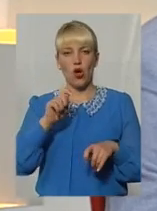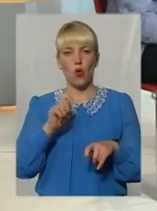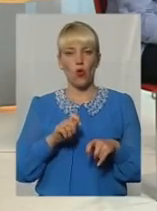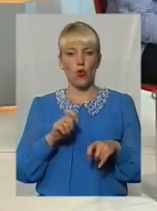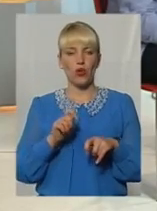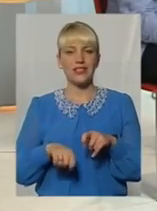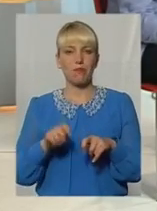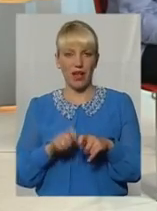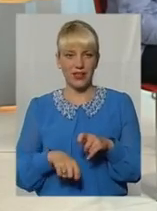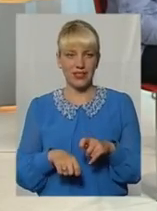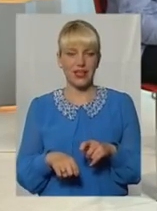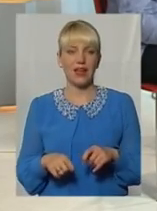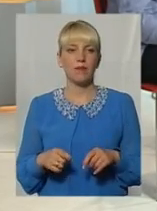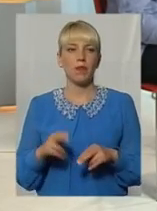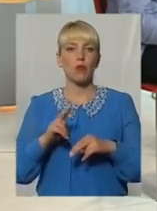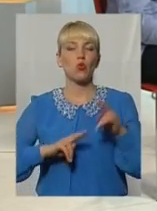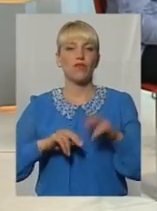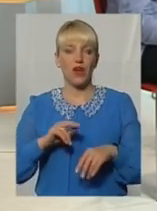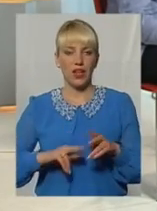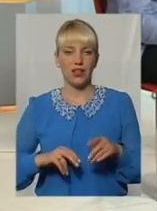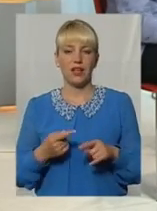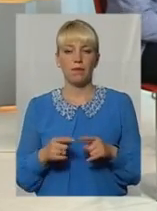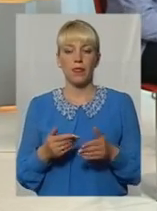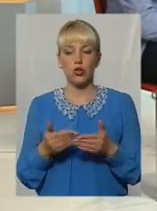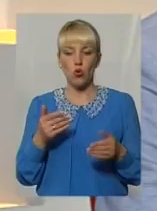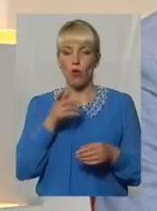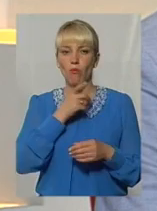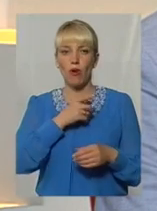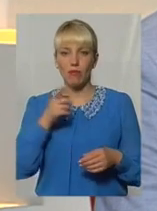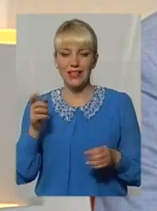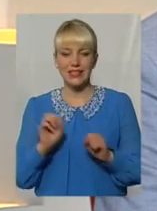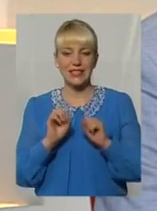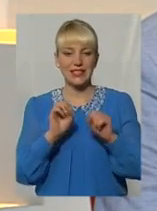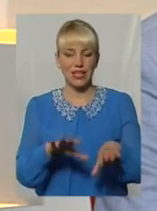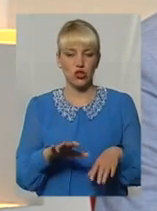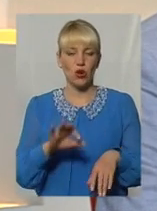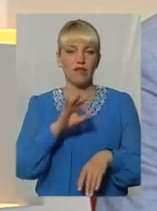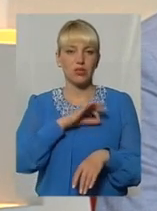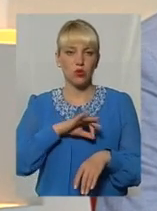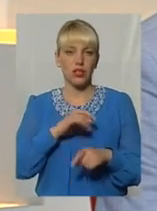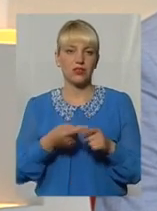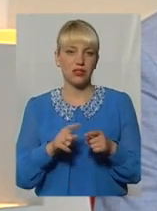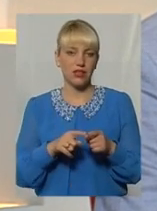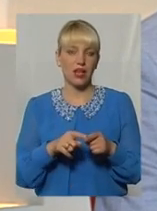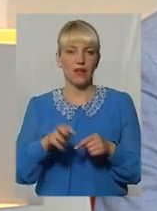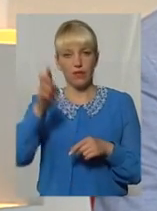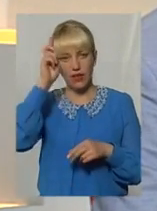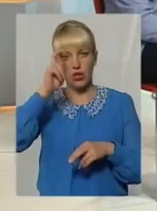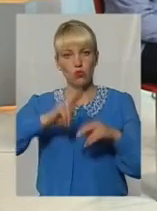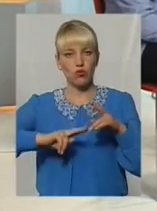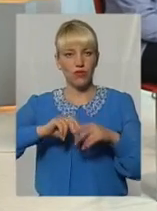висадження дерев? Так само, до моменту здачі в експлуатацію контролює державна будівельна інспекція. Зрозуміло,